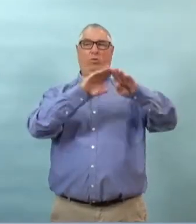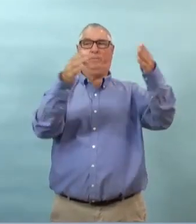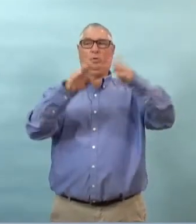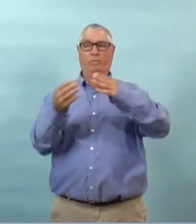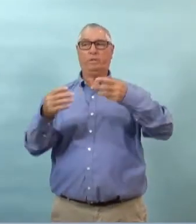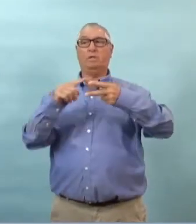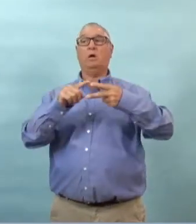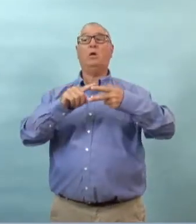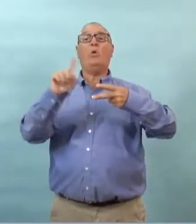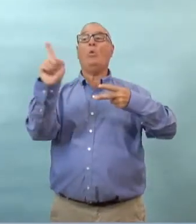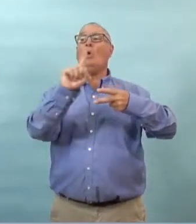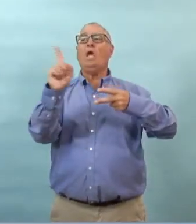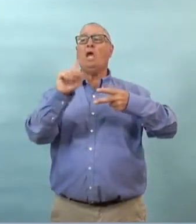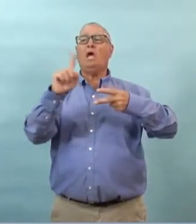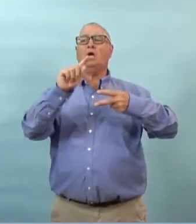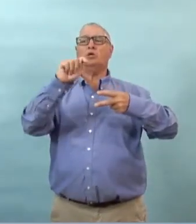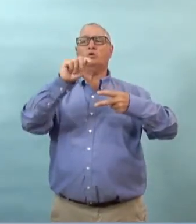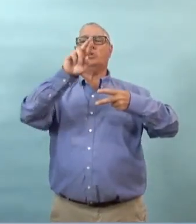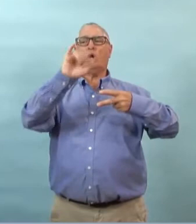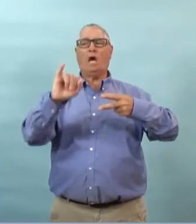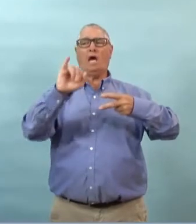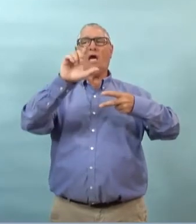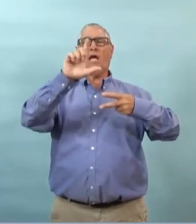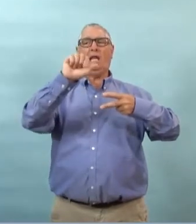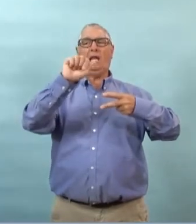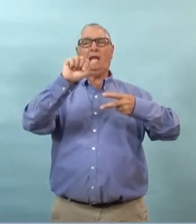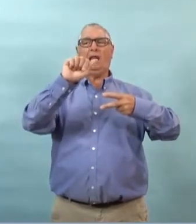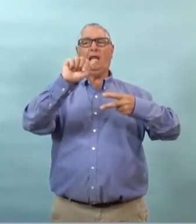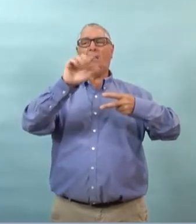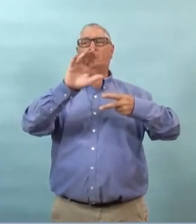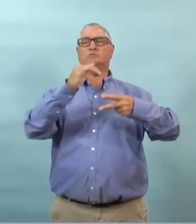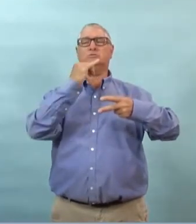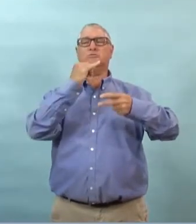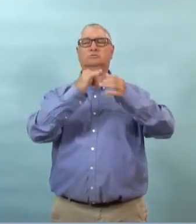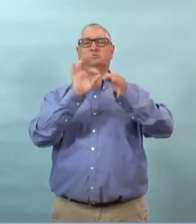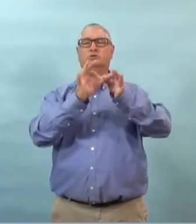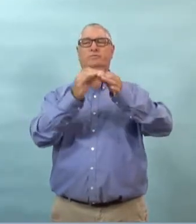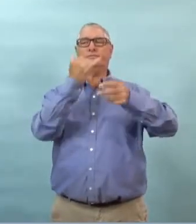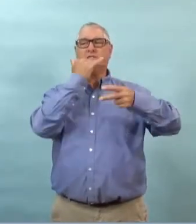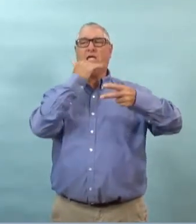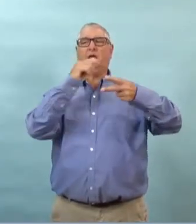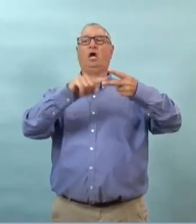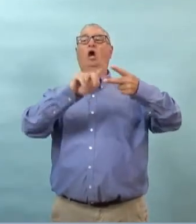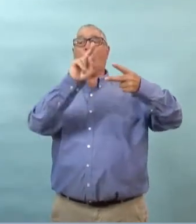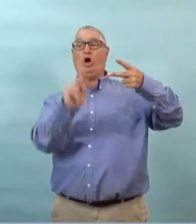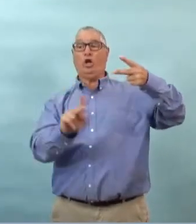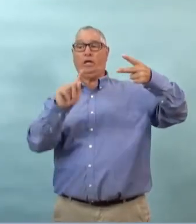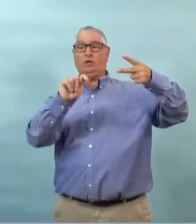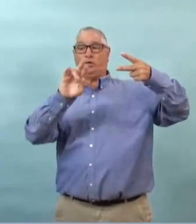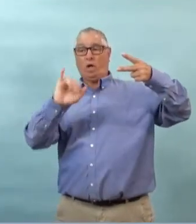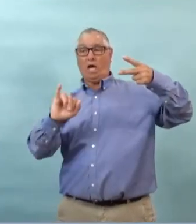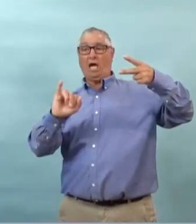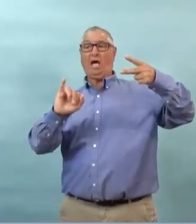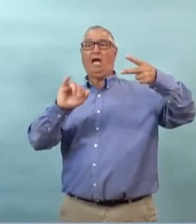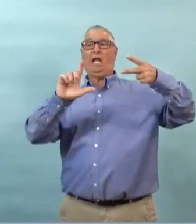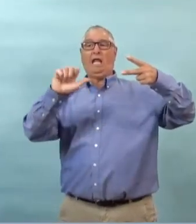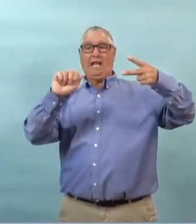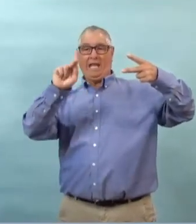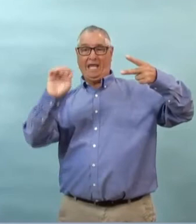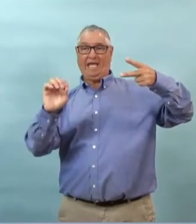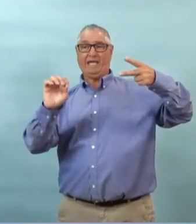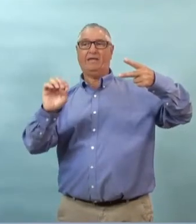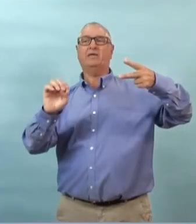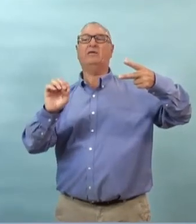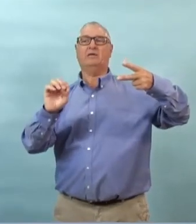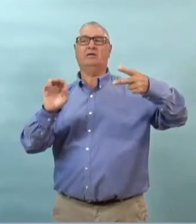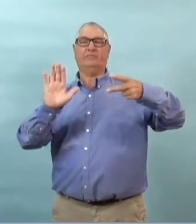site de dépistage se trouve dans le stationnement du centre de santé try lake c'est ouvert de mardi